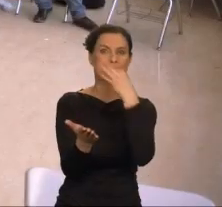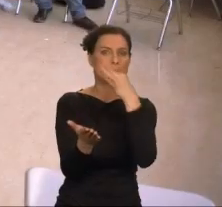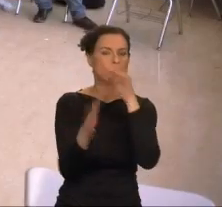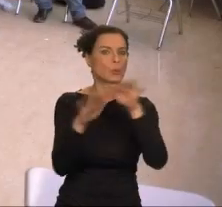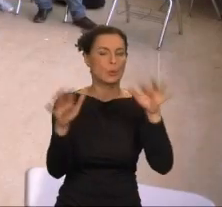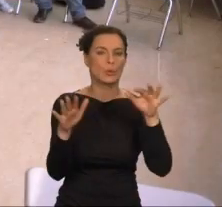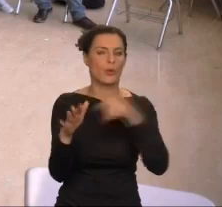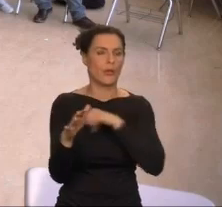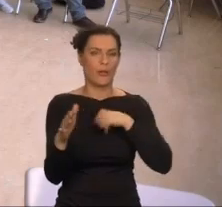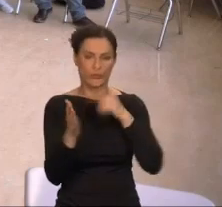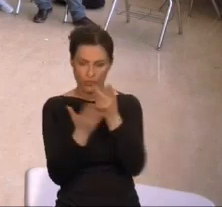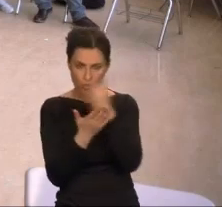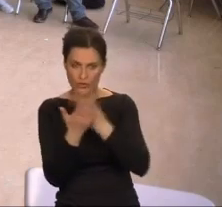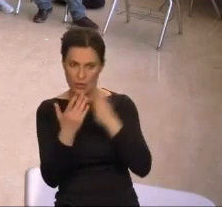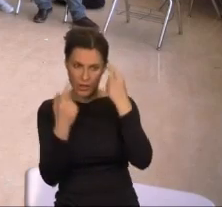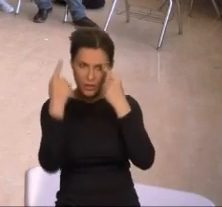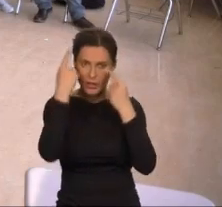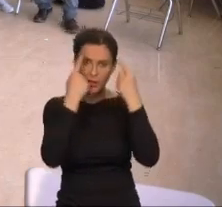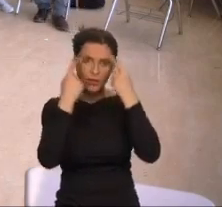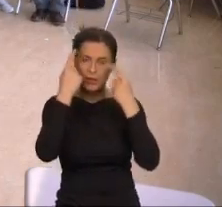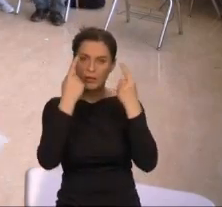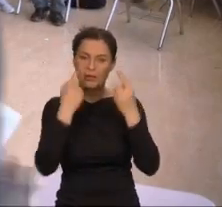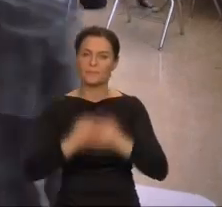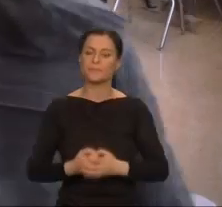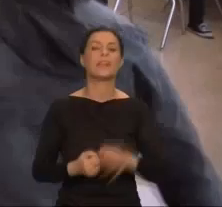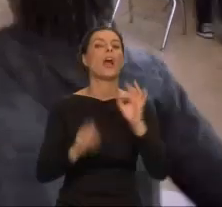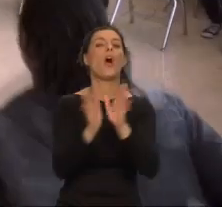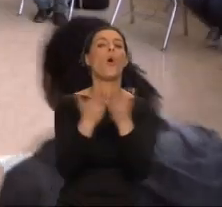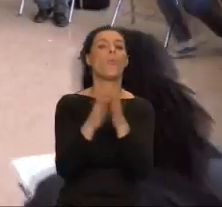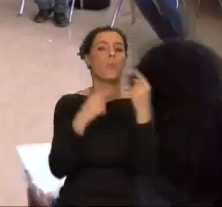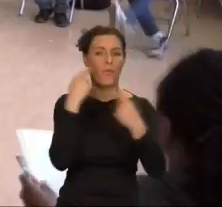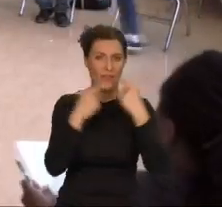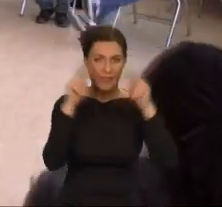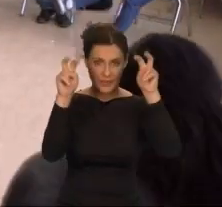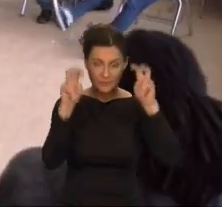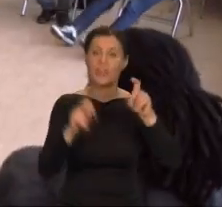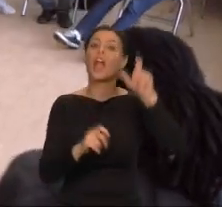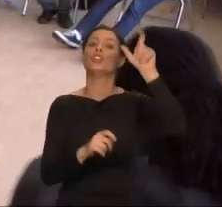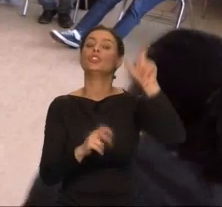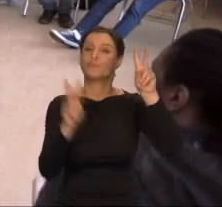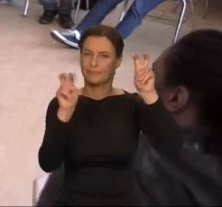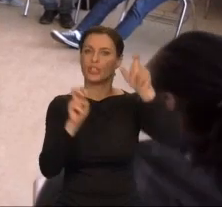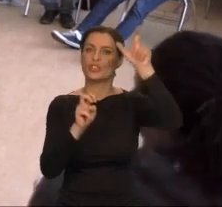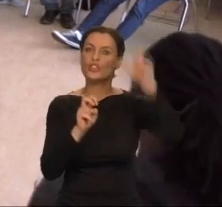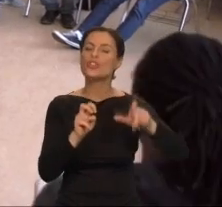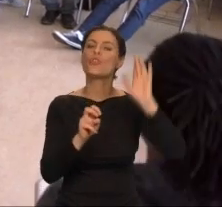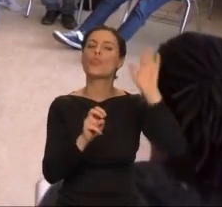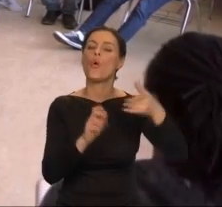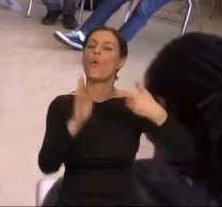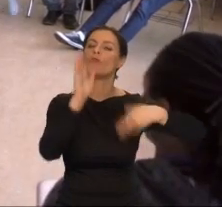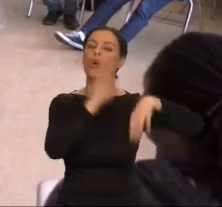Zaczynamy? Jest takie opowiadanie Ersuli, ci, którzy odchodzą z Omelas.